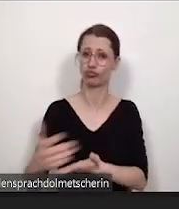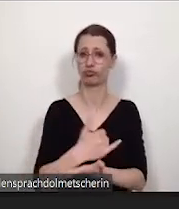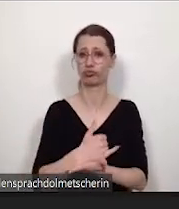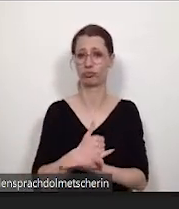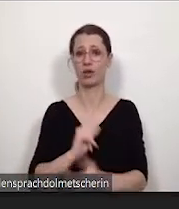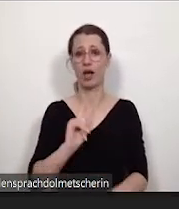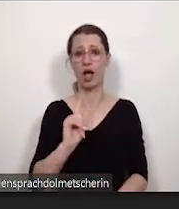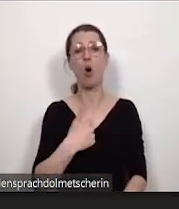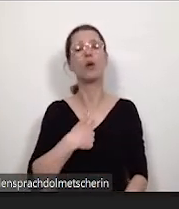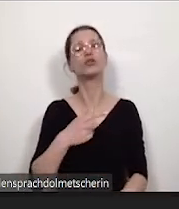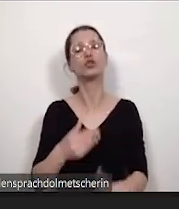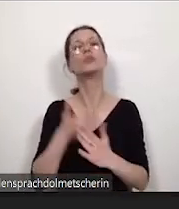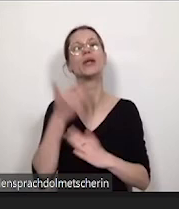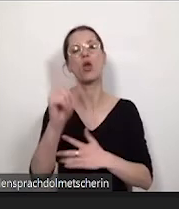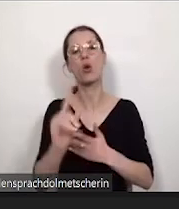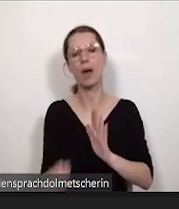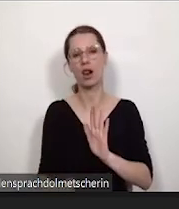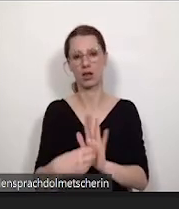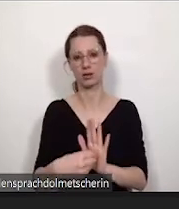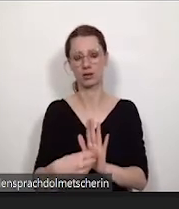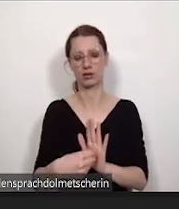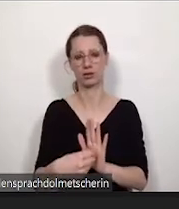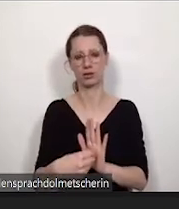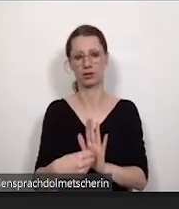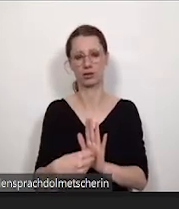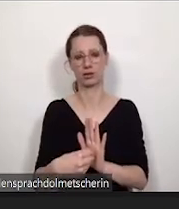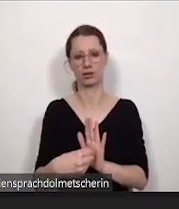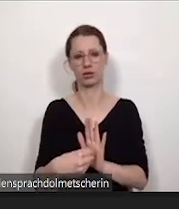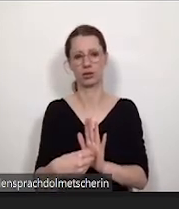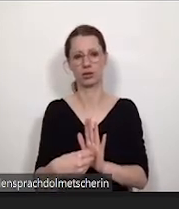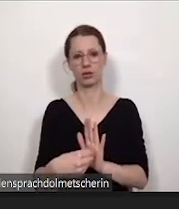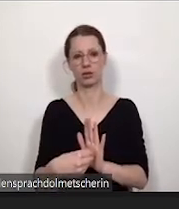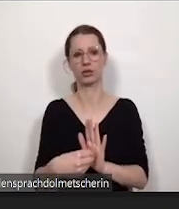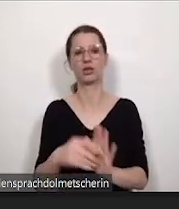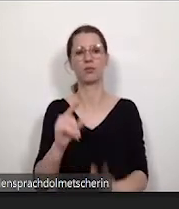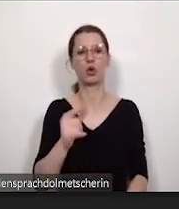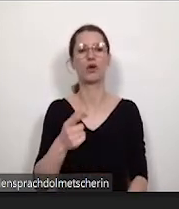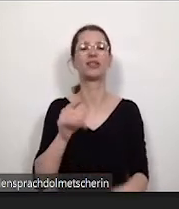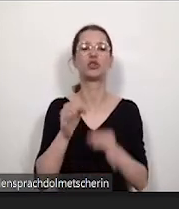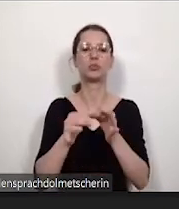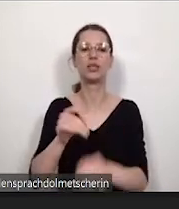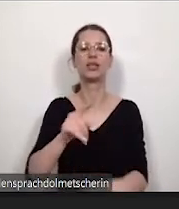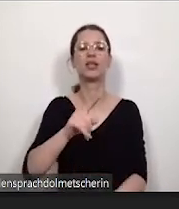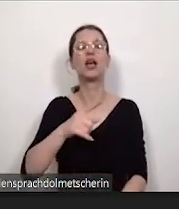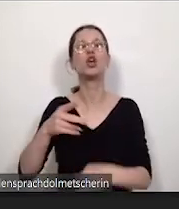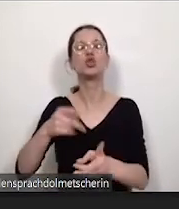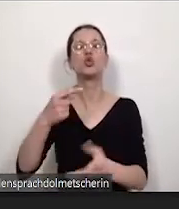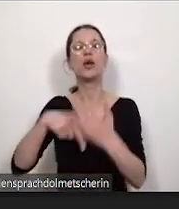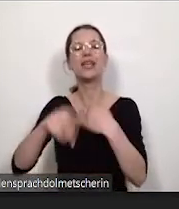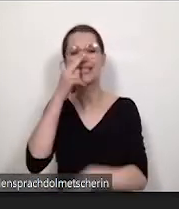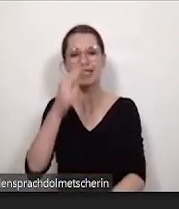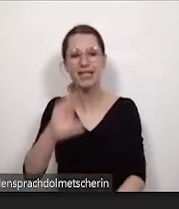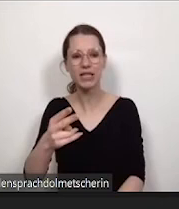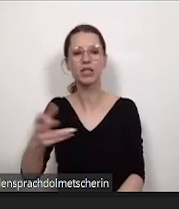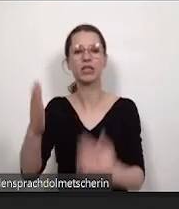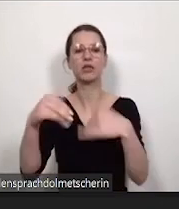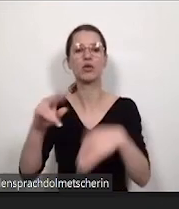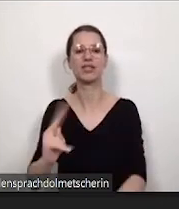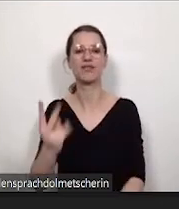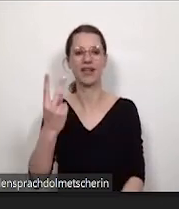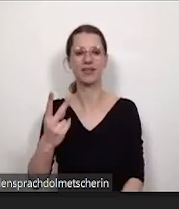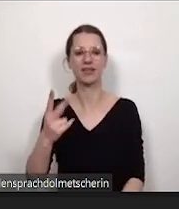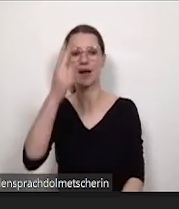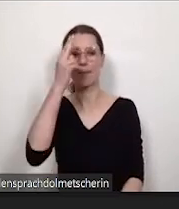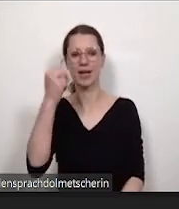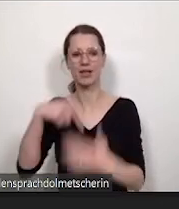posten. Und diese Spiele, das ist einmal Zug in Sicht und Blind zum Bus und das würden wir jetzt